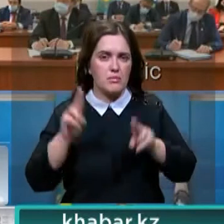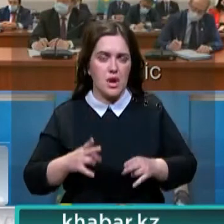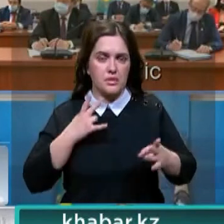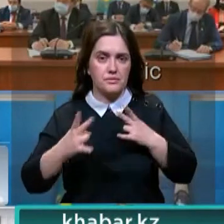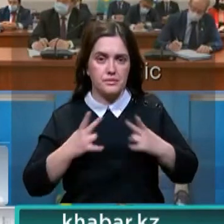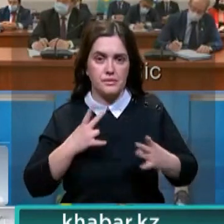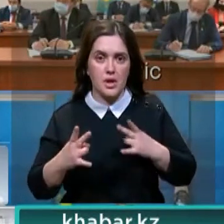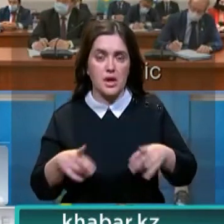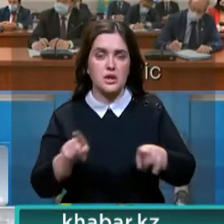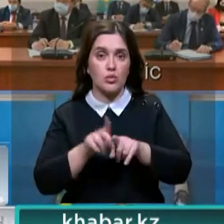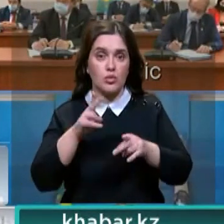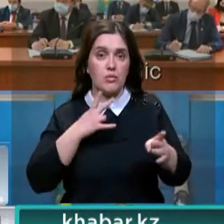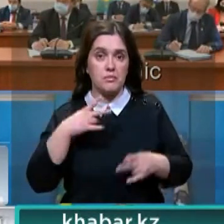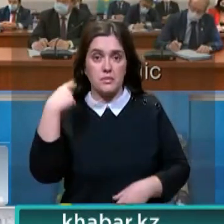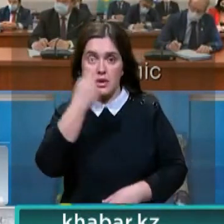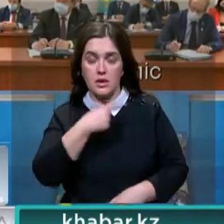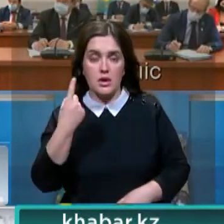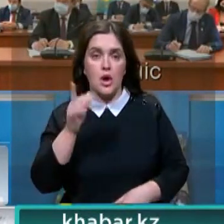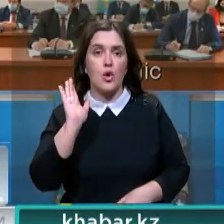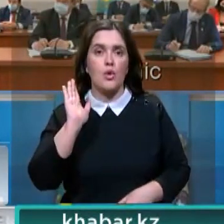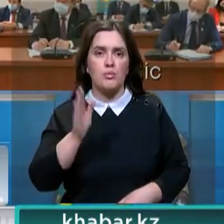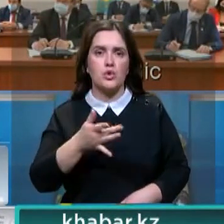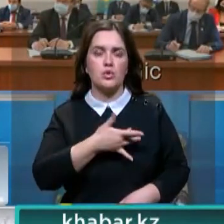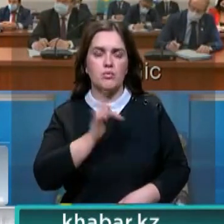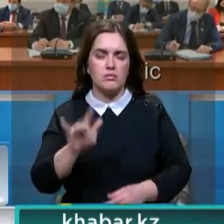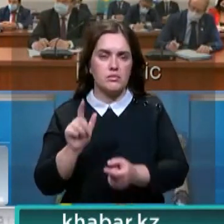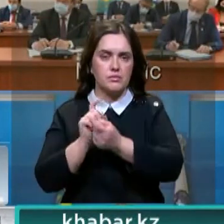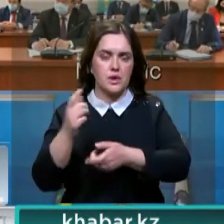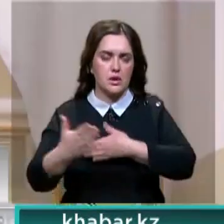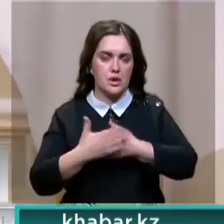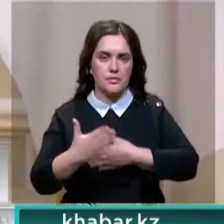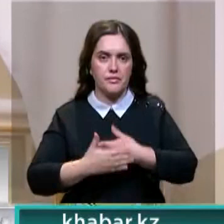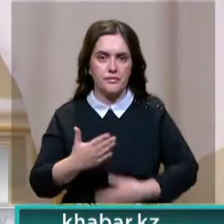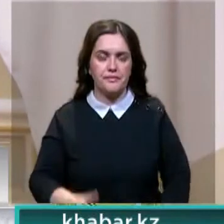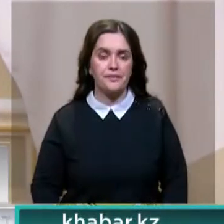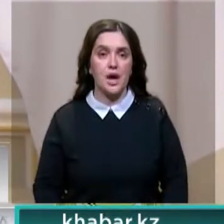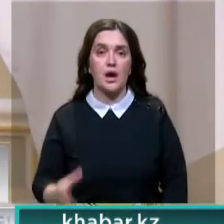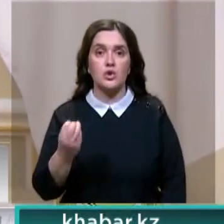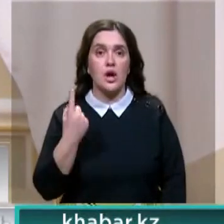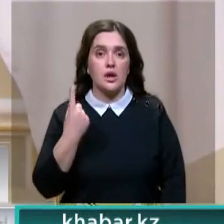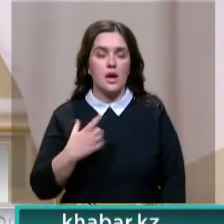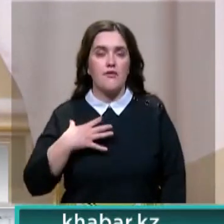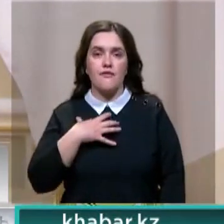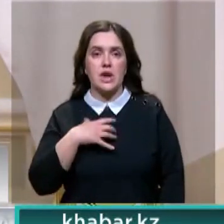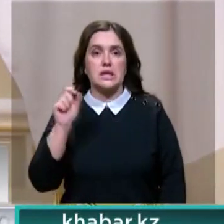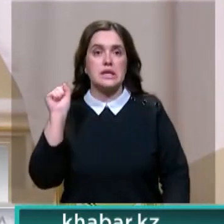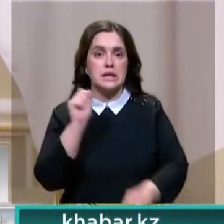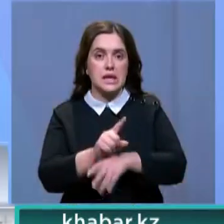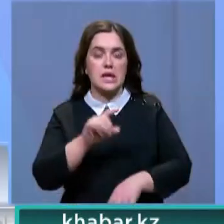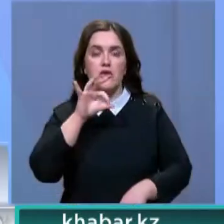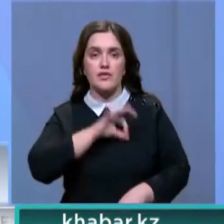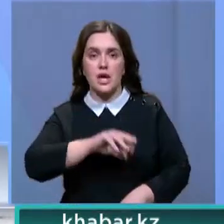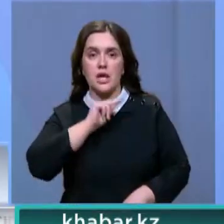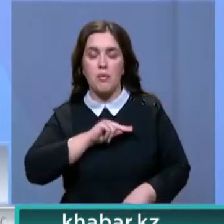Вот с такими провокаторами мы будем бороться и будем беспощадны. Еще одна важная задача – эффективность работы